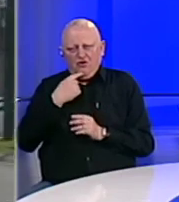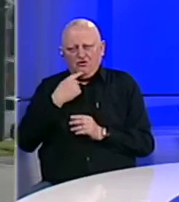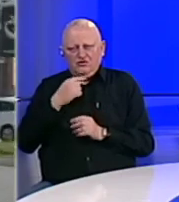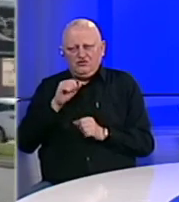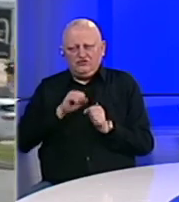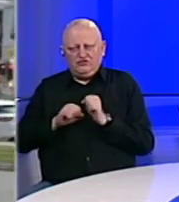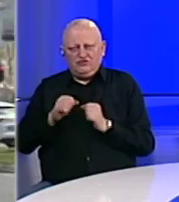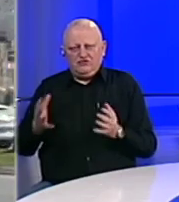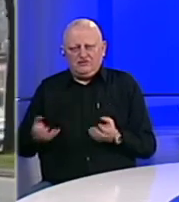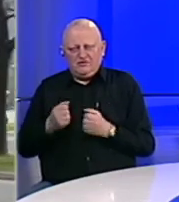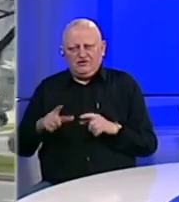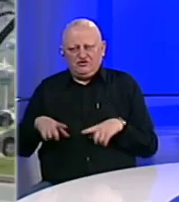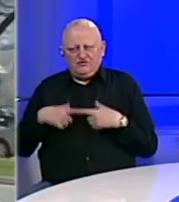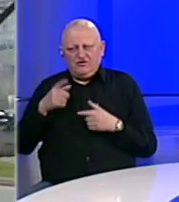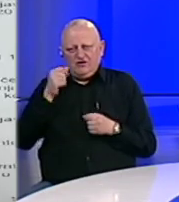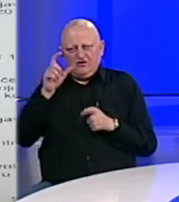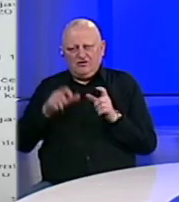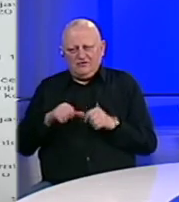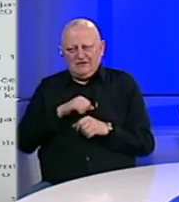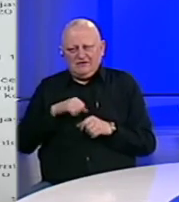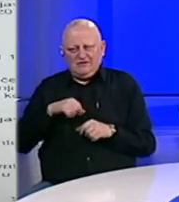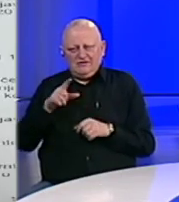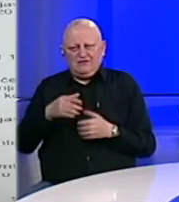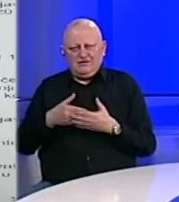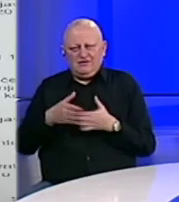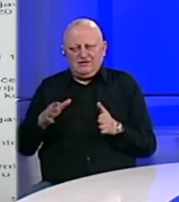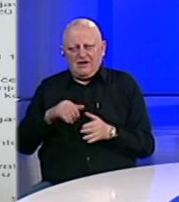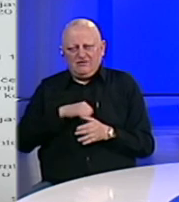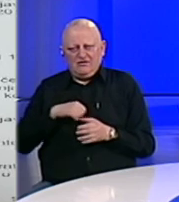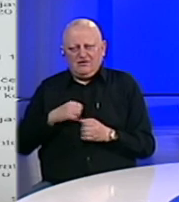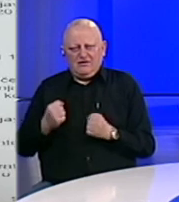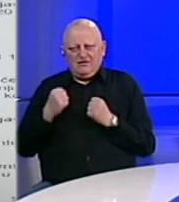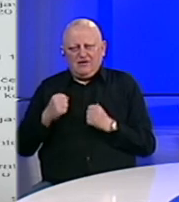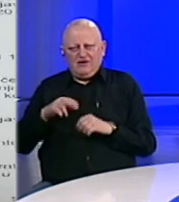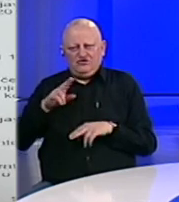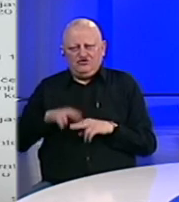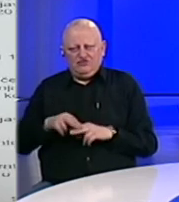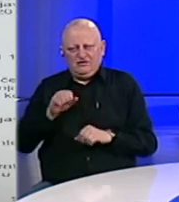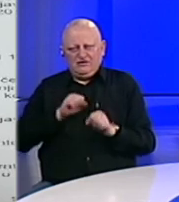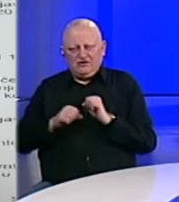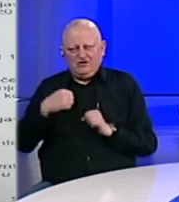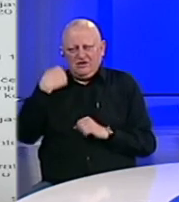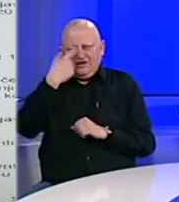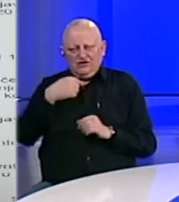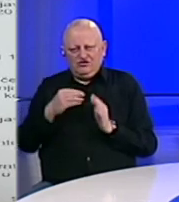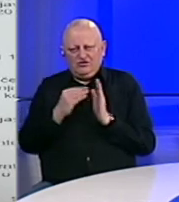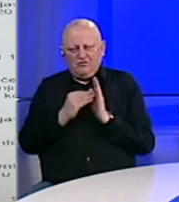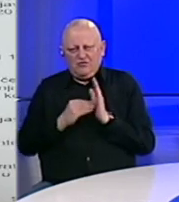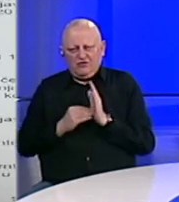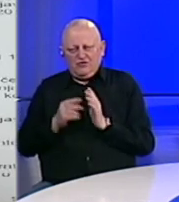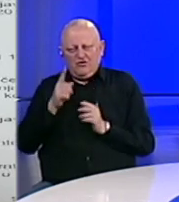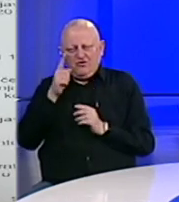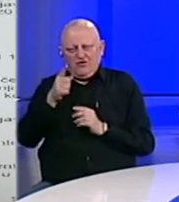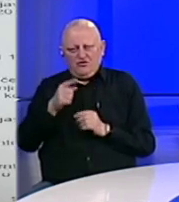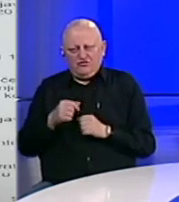štite i spašavaju životi ljudi. Samim tim javni interes je nadjačao pravo na zaštitu ličnih podataka, a